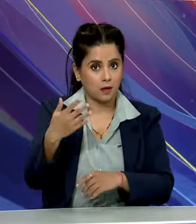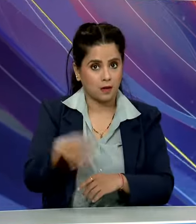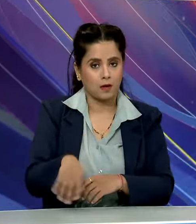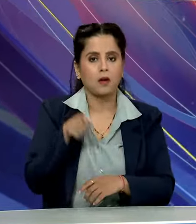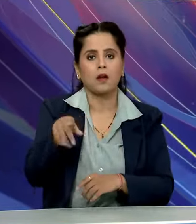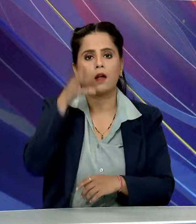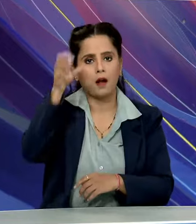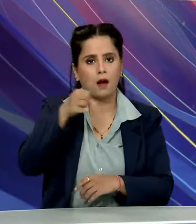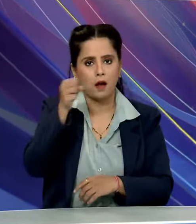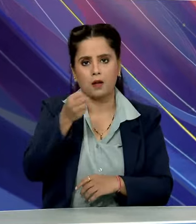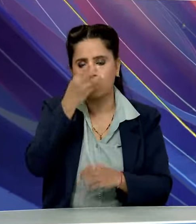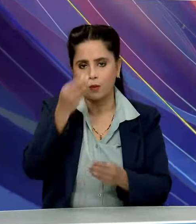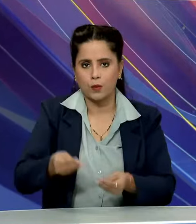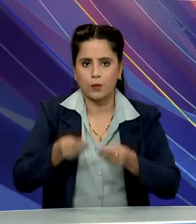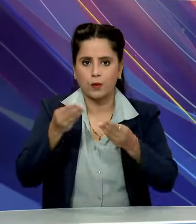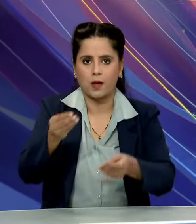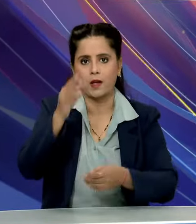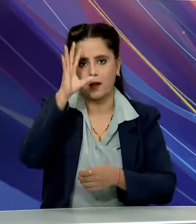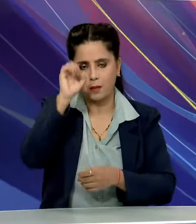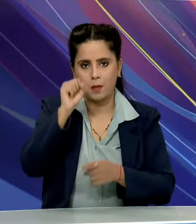पुषपांजली अरपित की